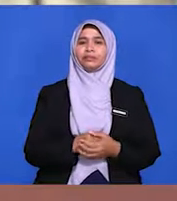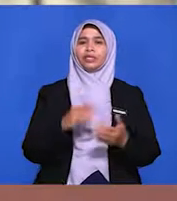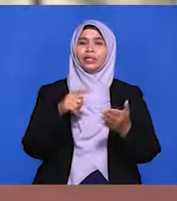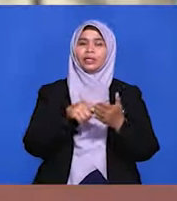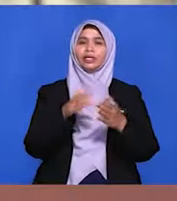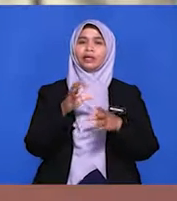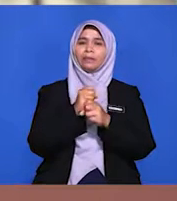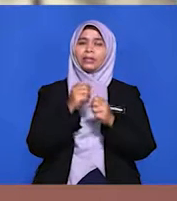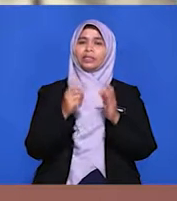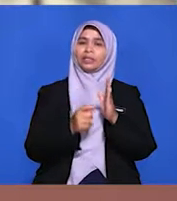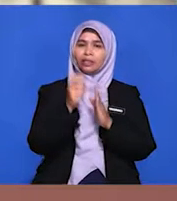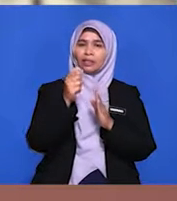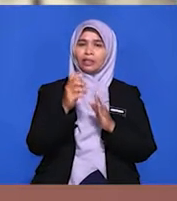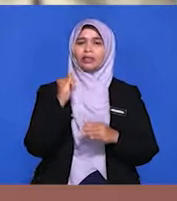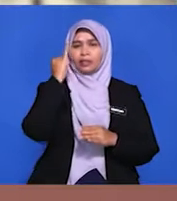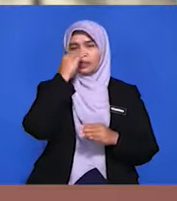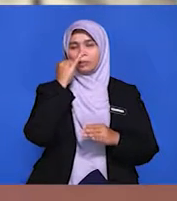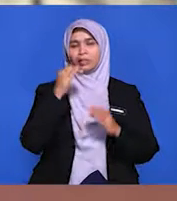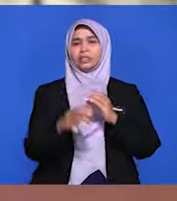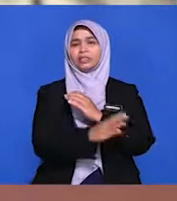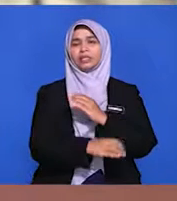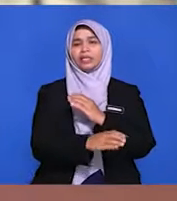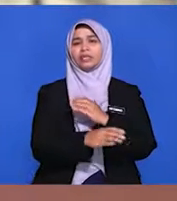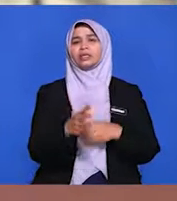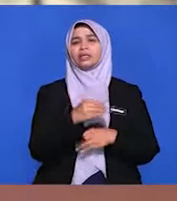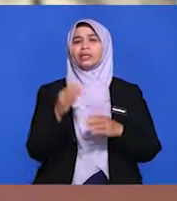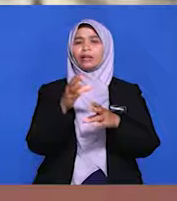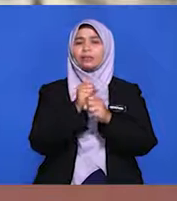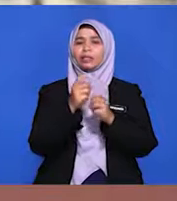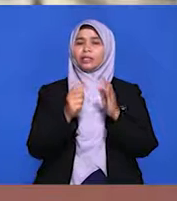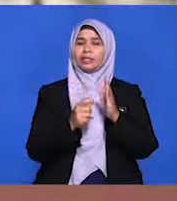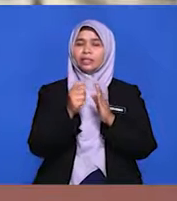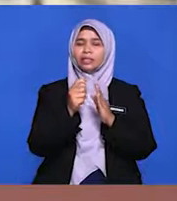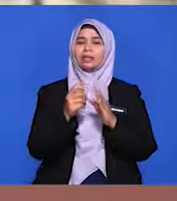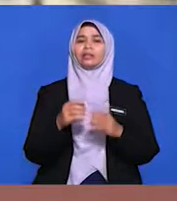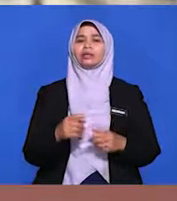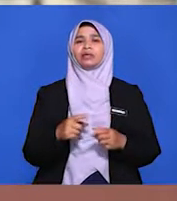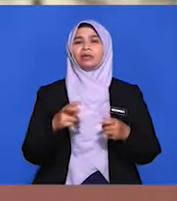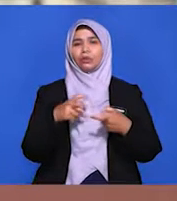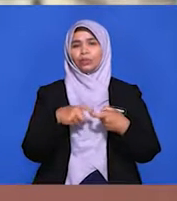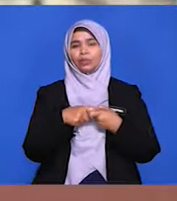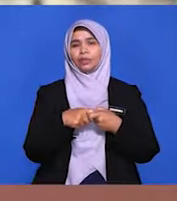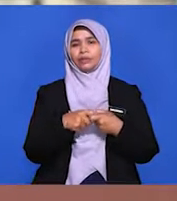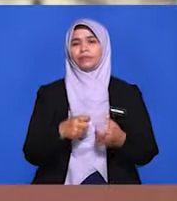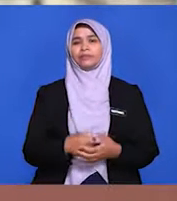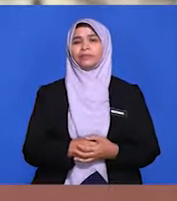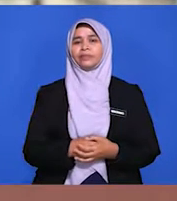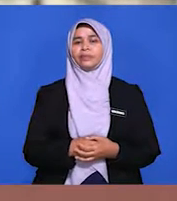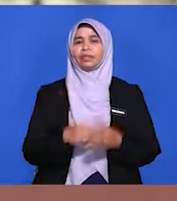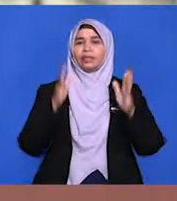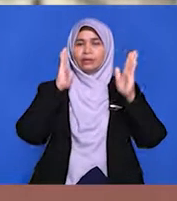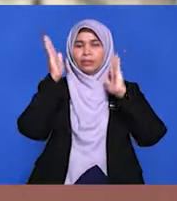imej segara dan merapatkan hubungan dua hala. Malaysia turut menerima bantuan seperti